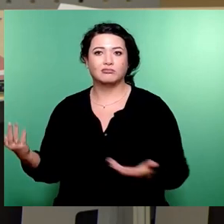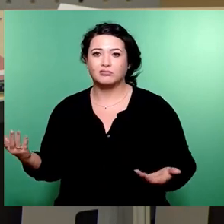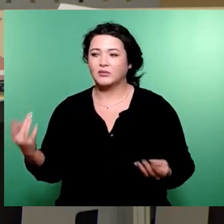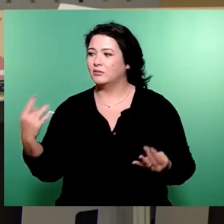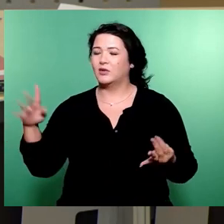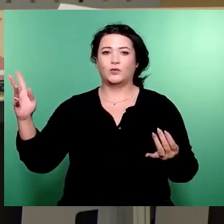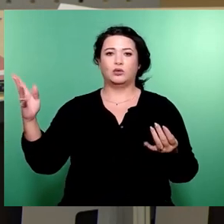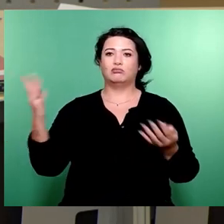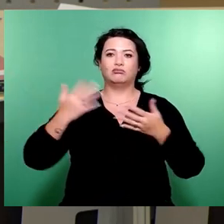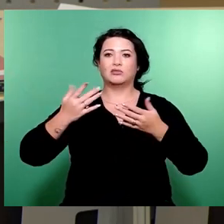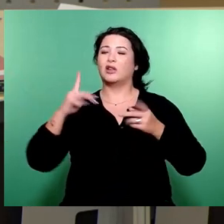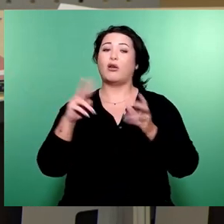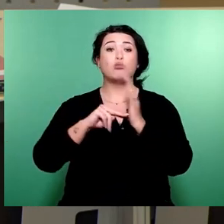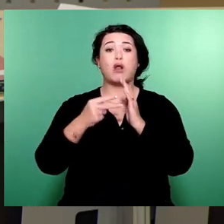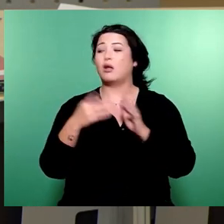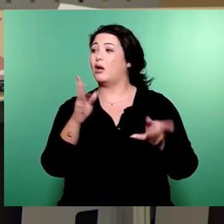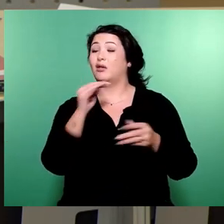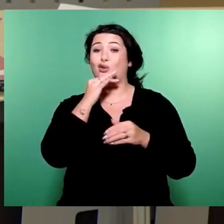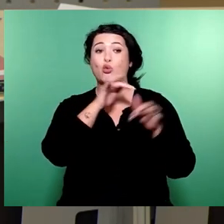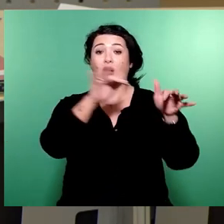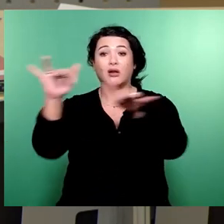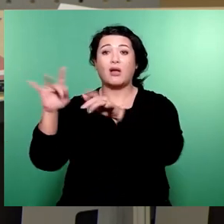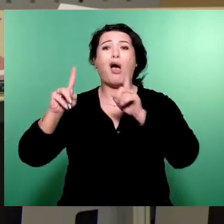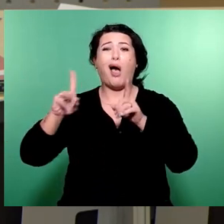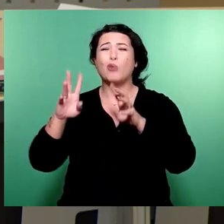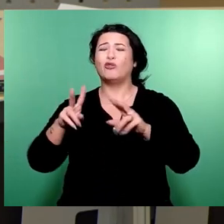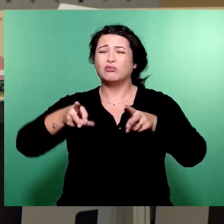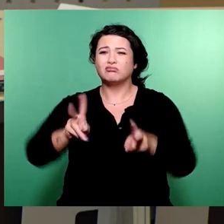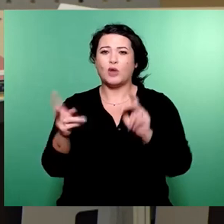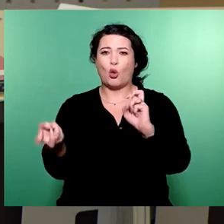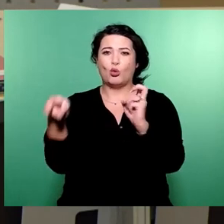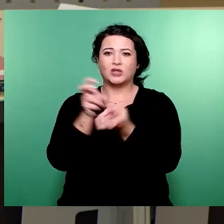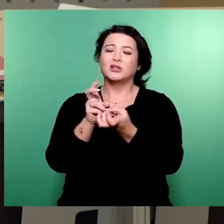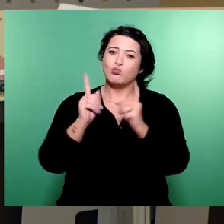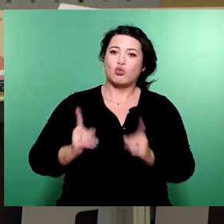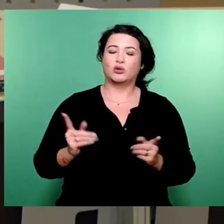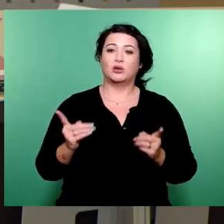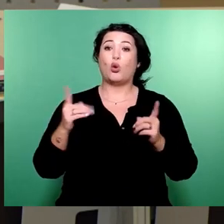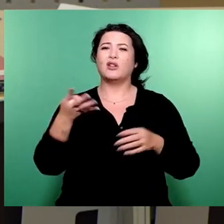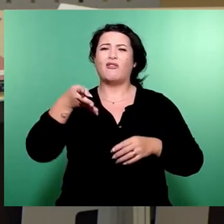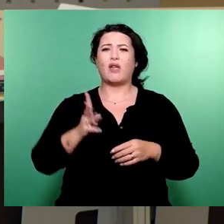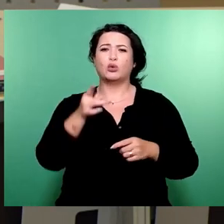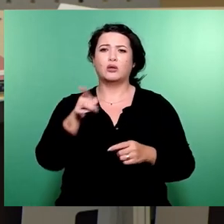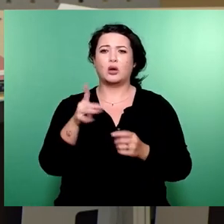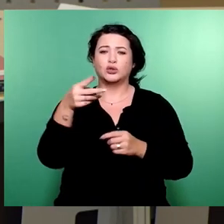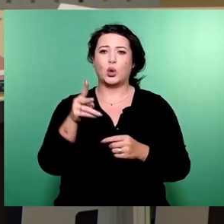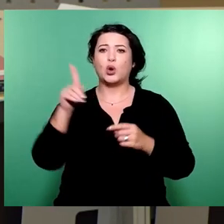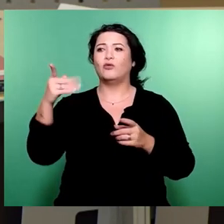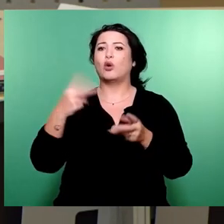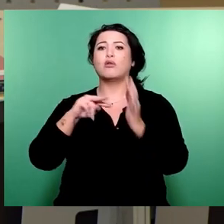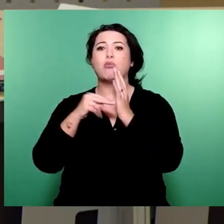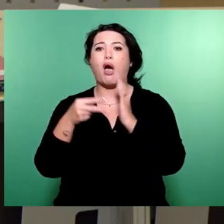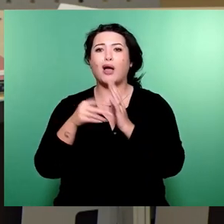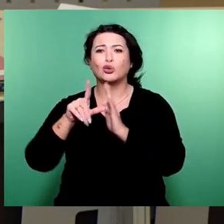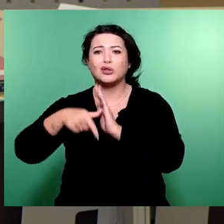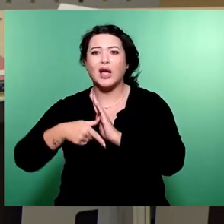Pläne haben wir wirklich genug. Wir sollten vielleicht auch mal anfangen, was umzusetzen. Und 400.000 Euro sollen für Planungsleistungen faire